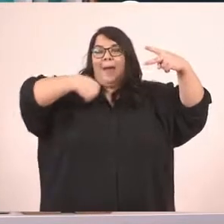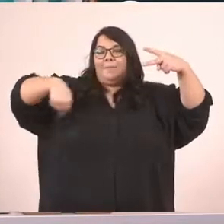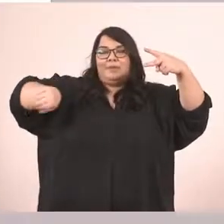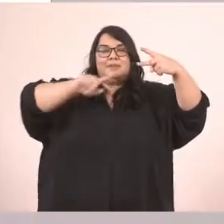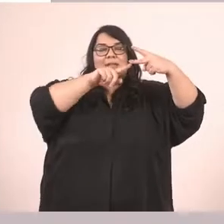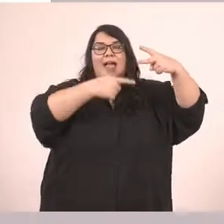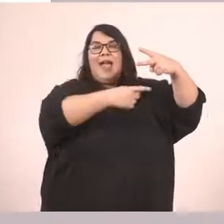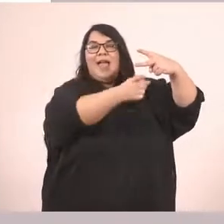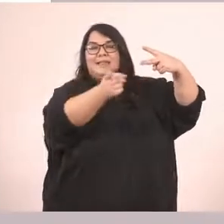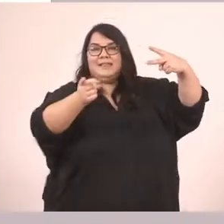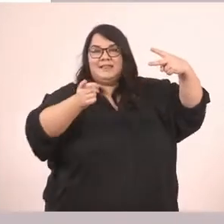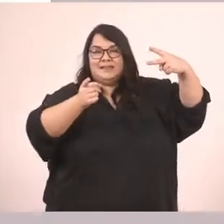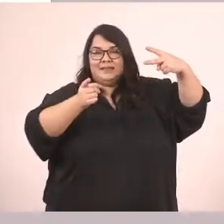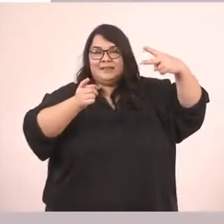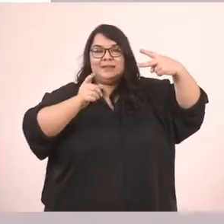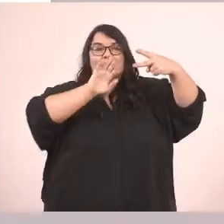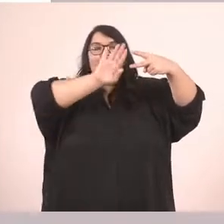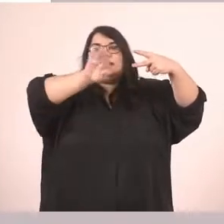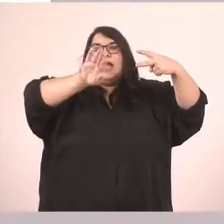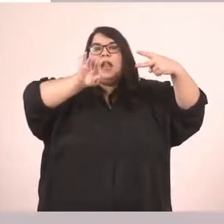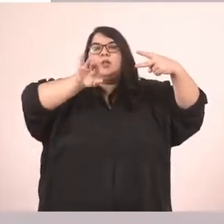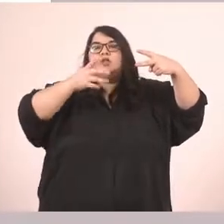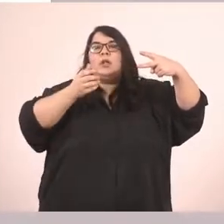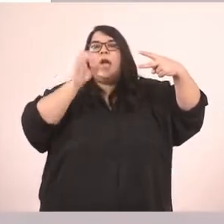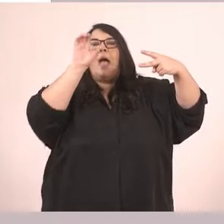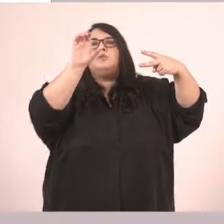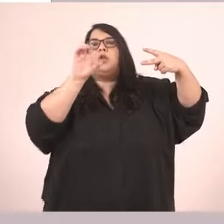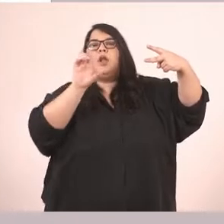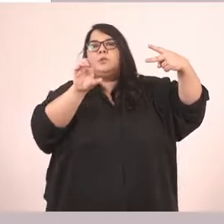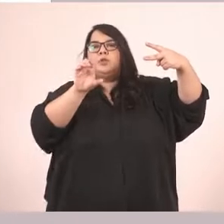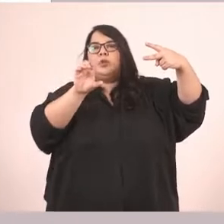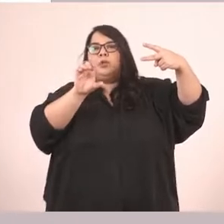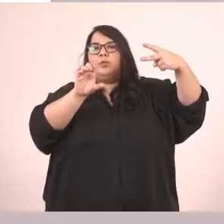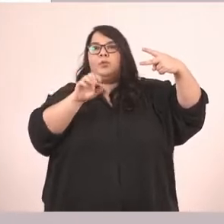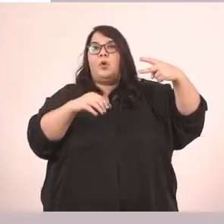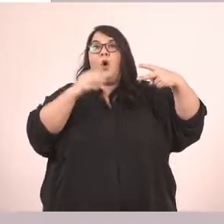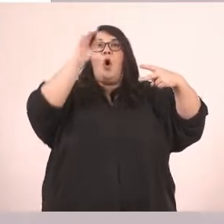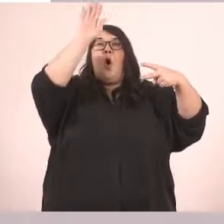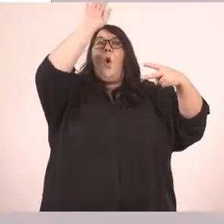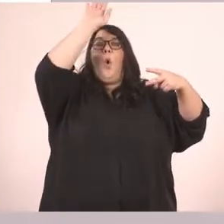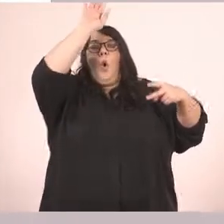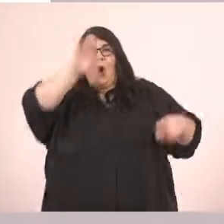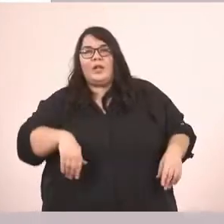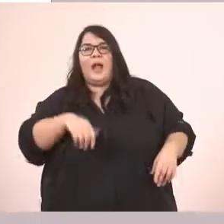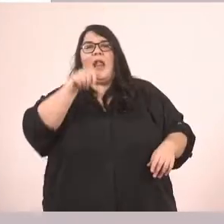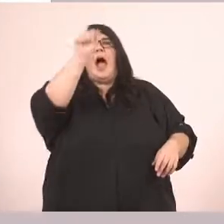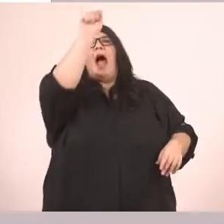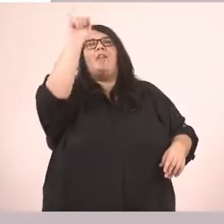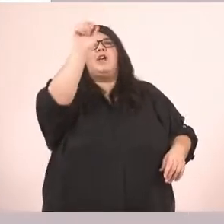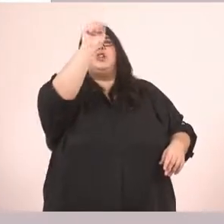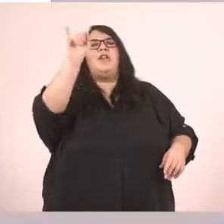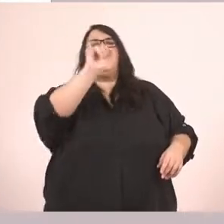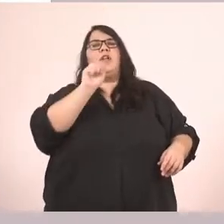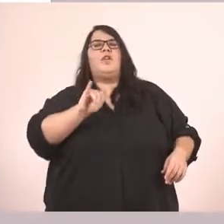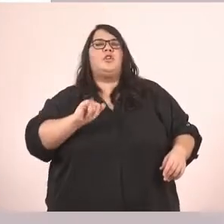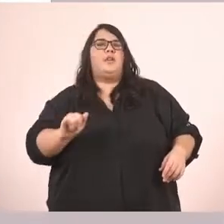στο εσείς, η κατάληξη είναι γραμμένη με έψιλον. Σε όλο το υπόλοιπο ρήμα είναι γραμμένη με